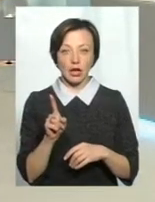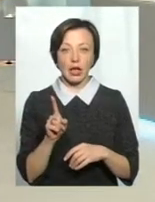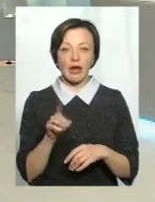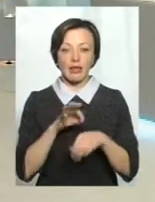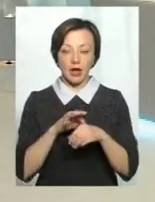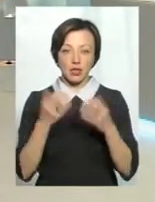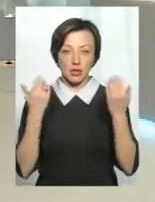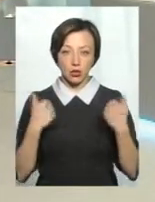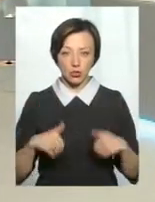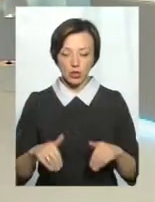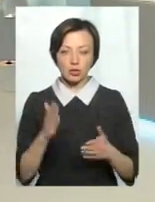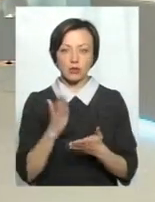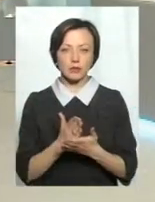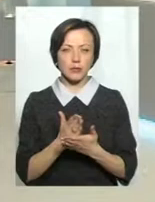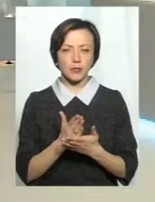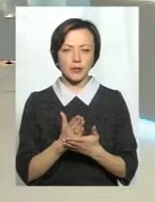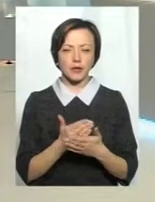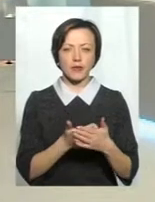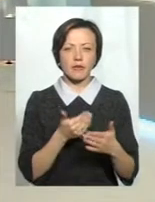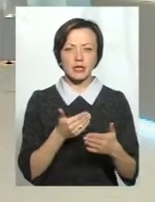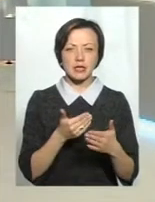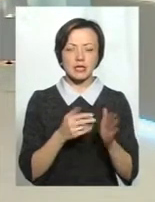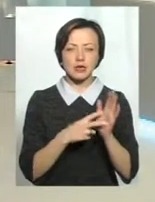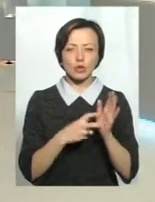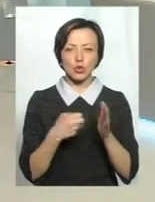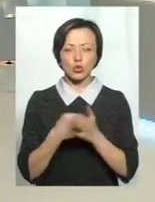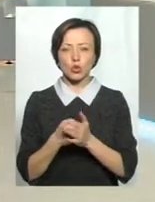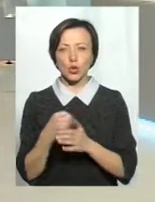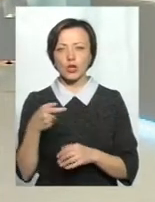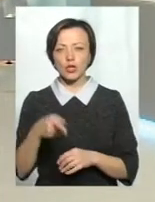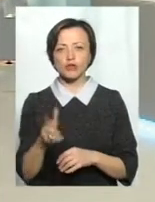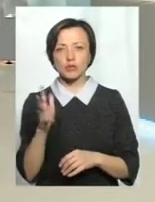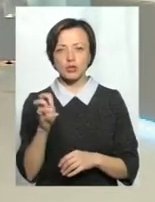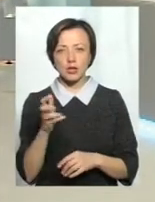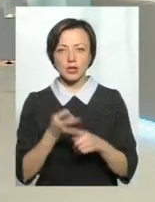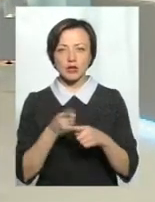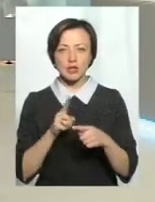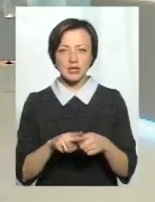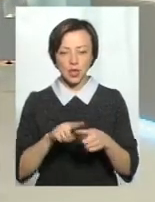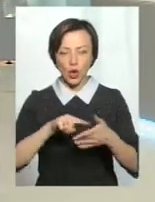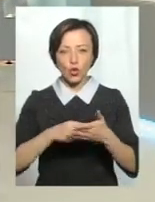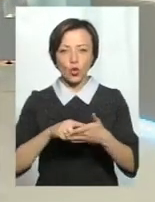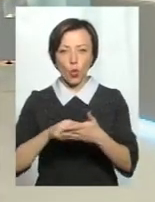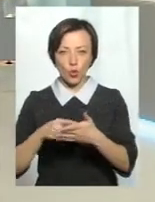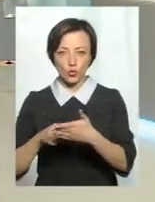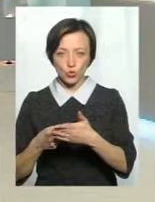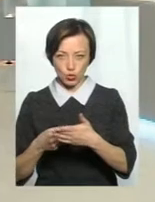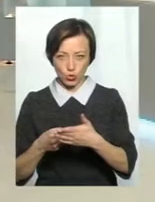організму розташовано від 700 до півтори тисячі тих інформаційних точок,